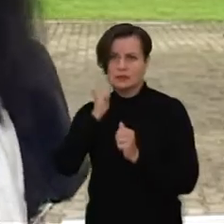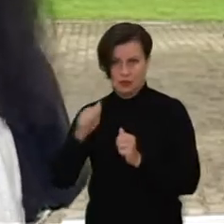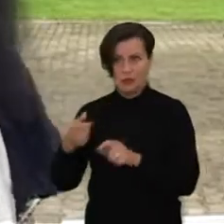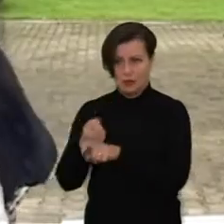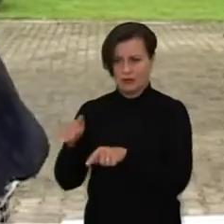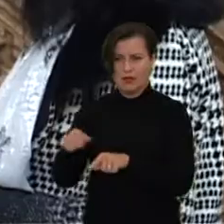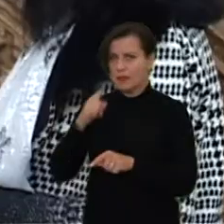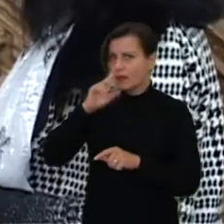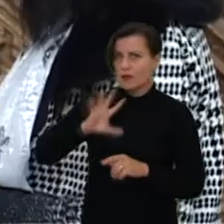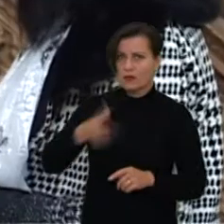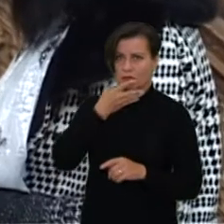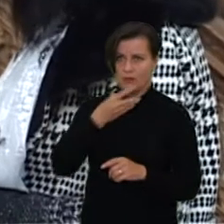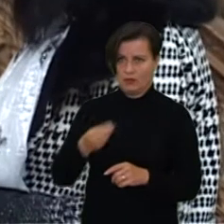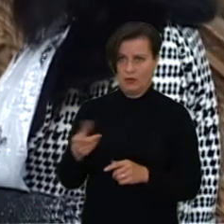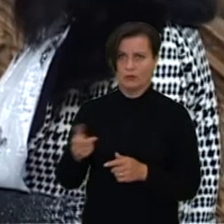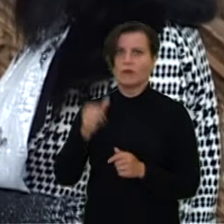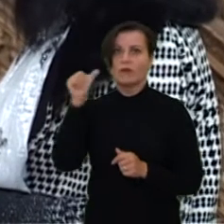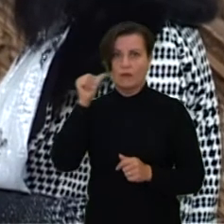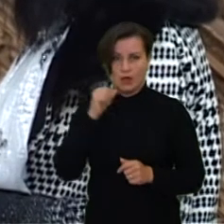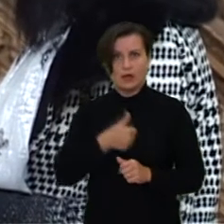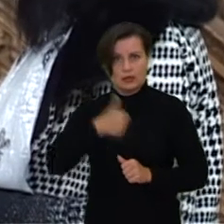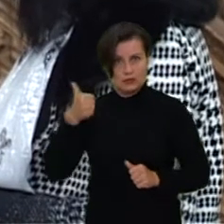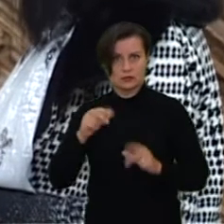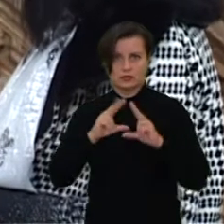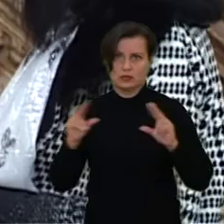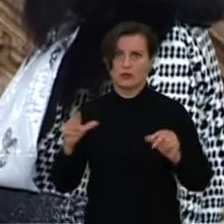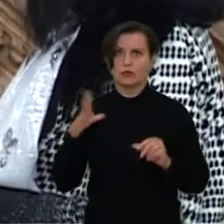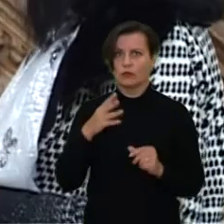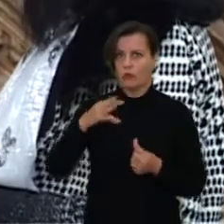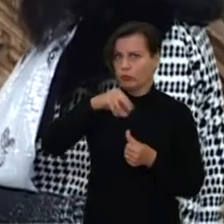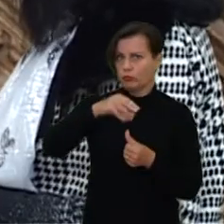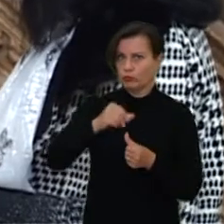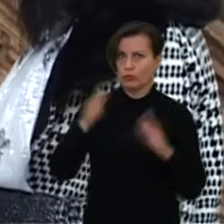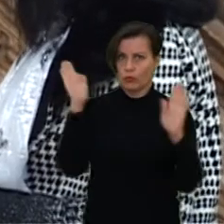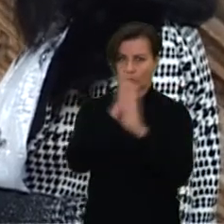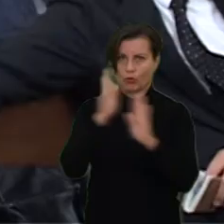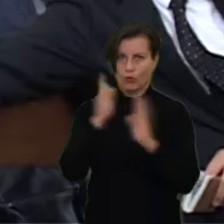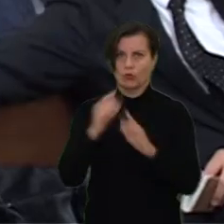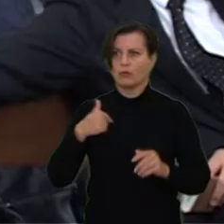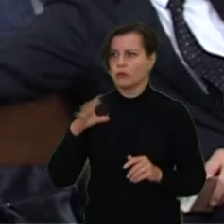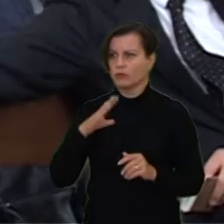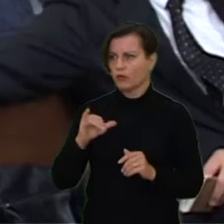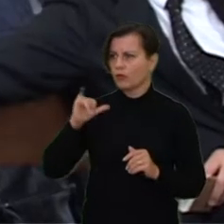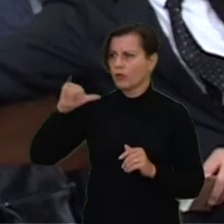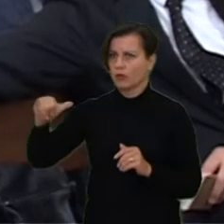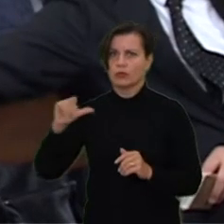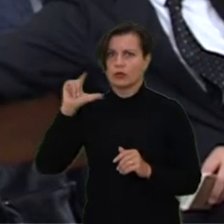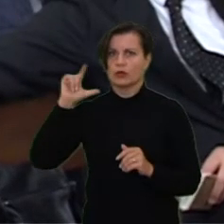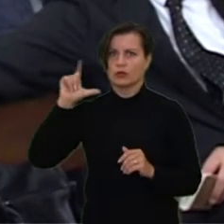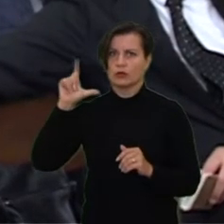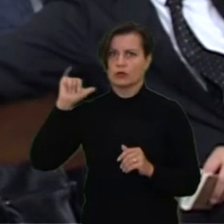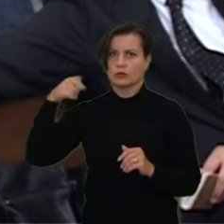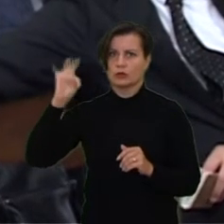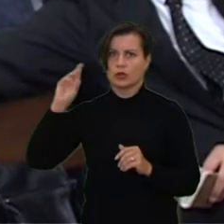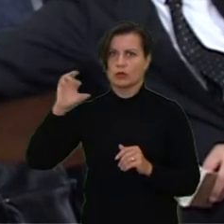tokio gražaus. O šiaip vakar labai gerai sekėsi, buvo nuostabus oras, mes aplankėm bažnyčias Liuteronų kėdainėse, Kaunėj,